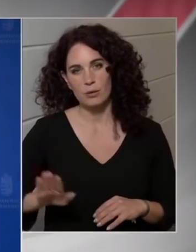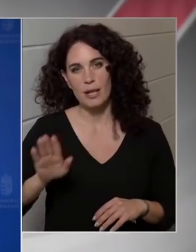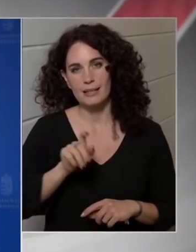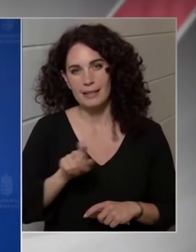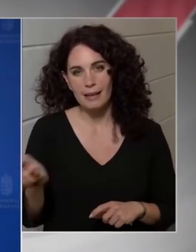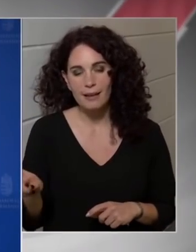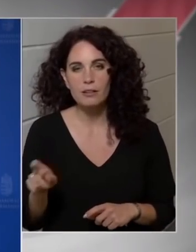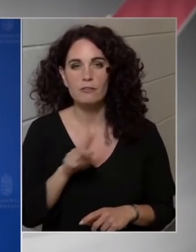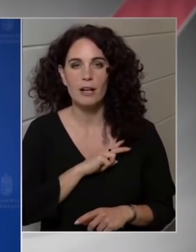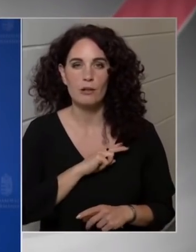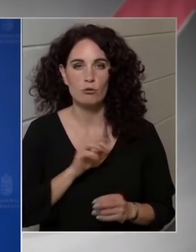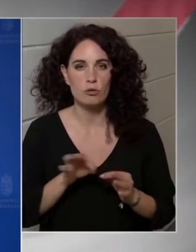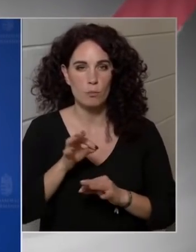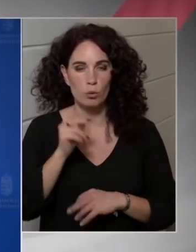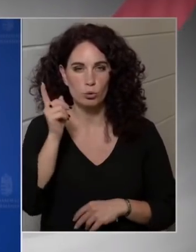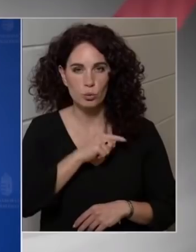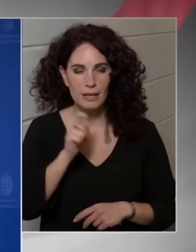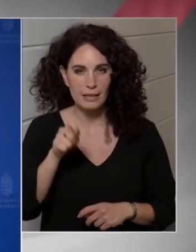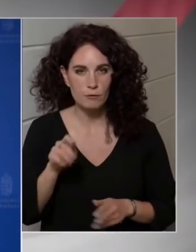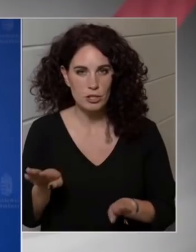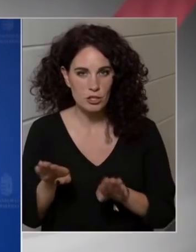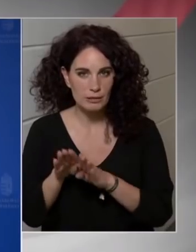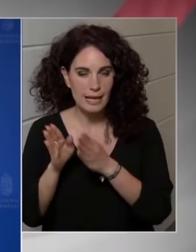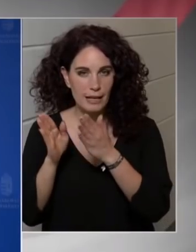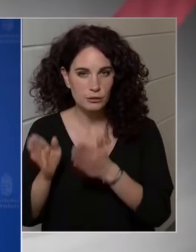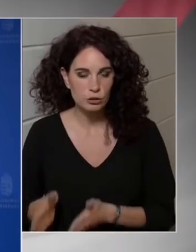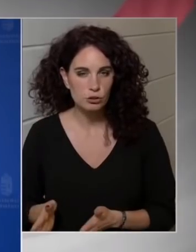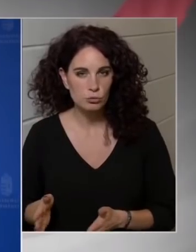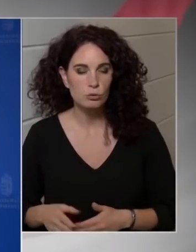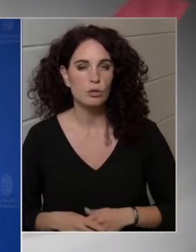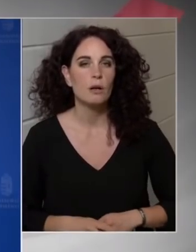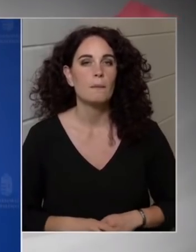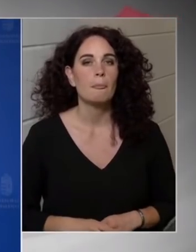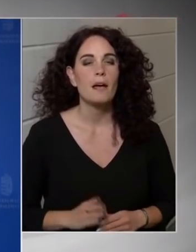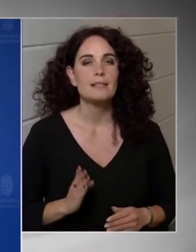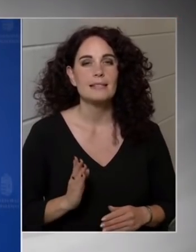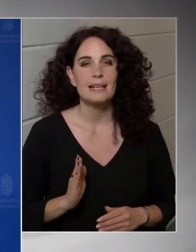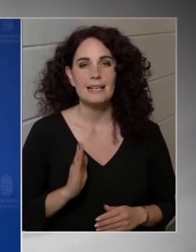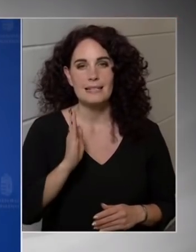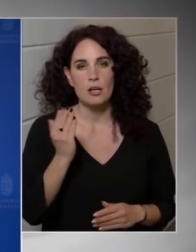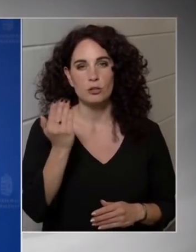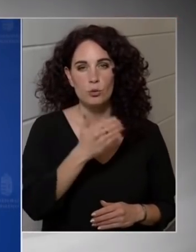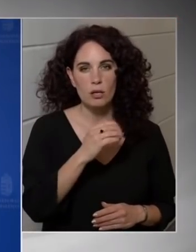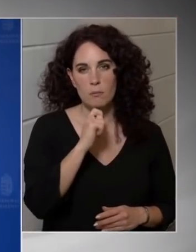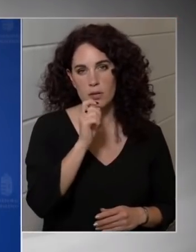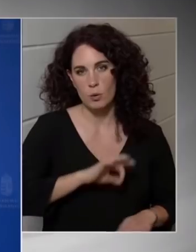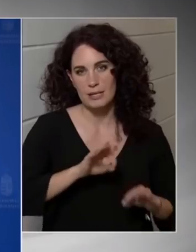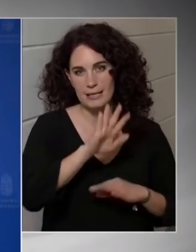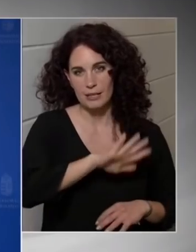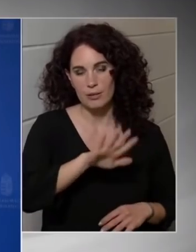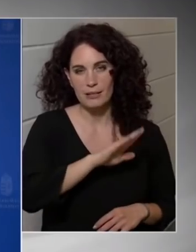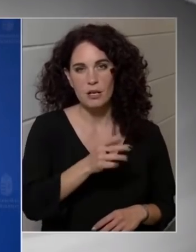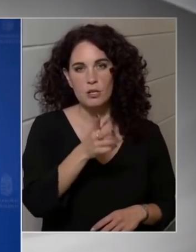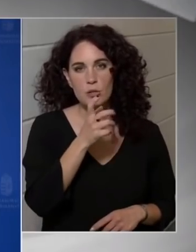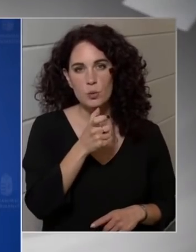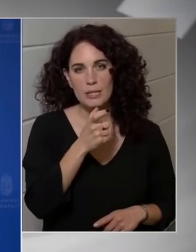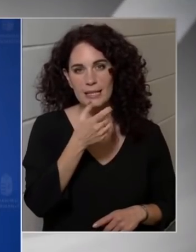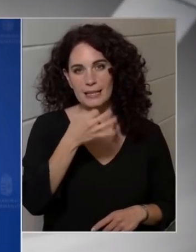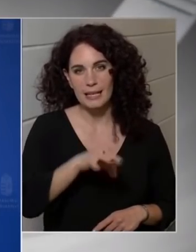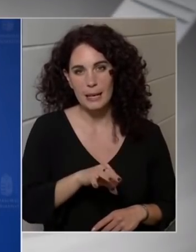Szabó Tünde képviselőtársunk fog felelni, az éjszak-nyugat-magyarországi területért Cunyiné